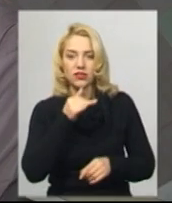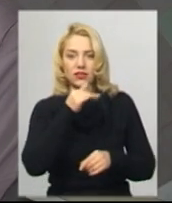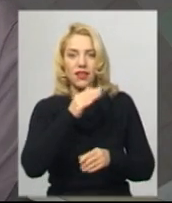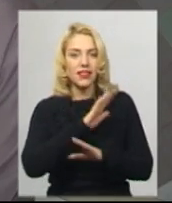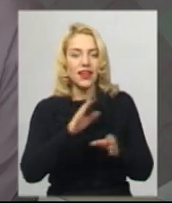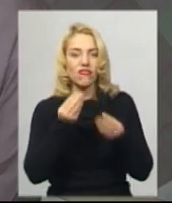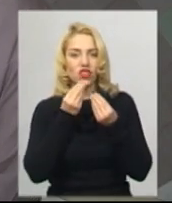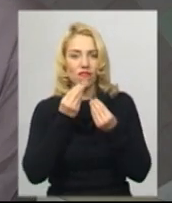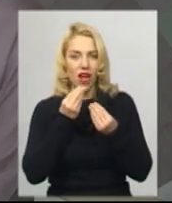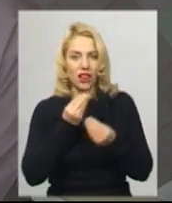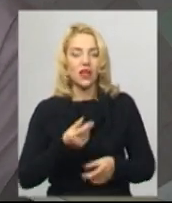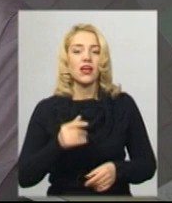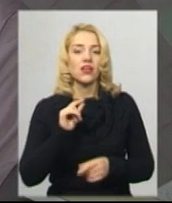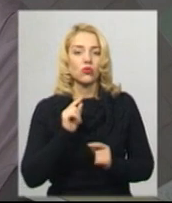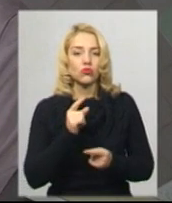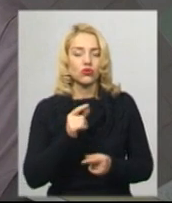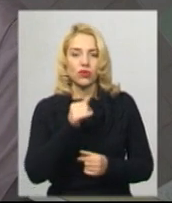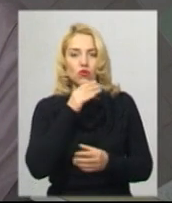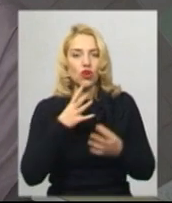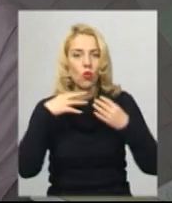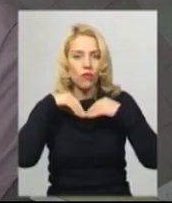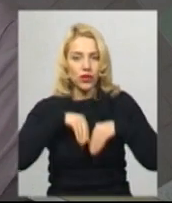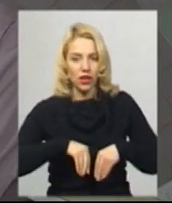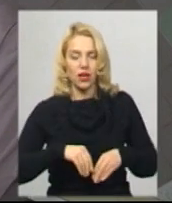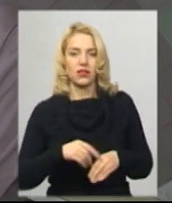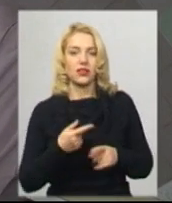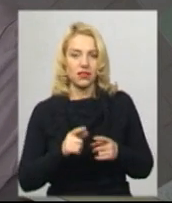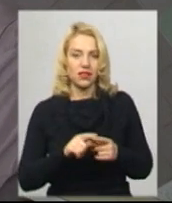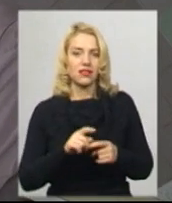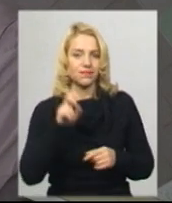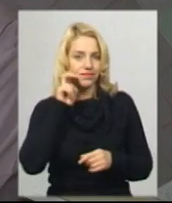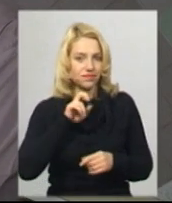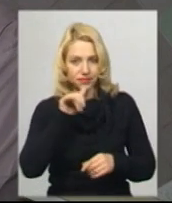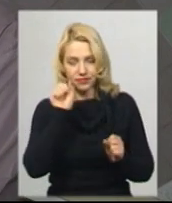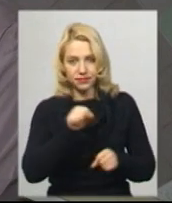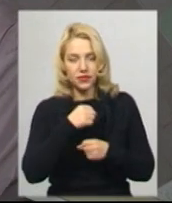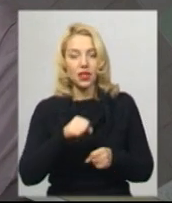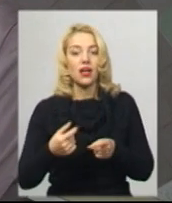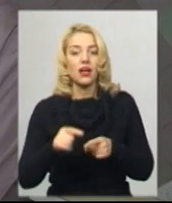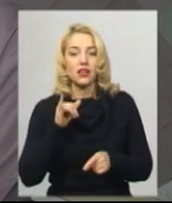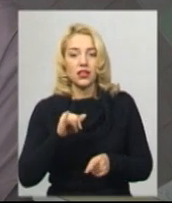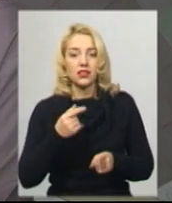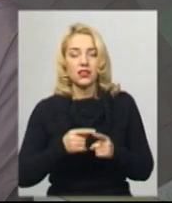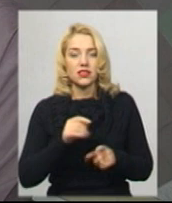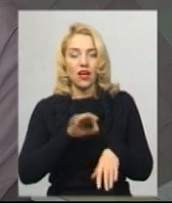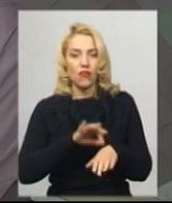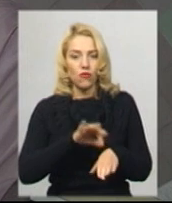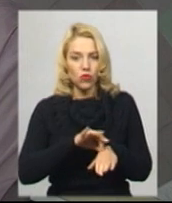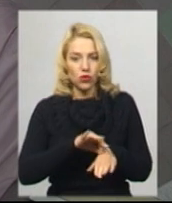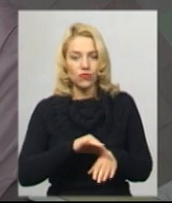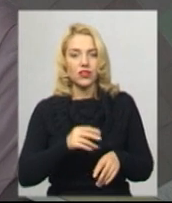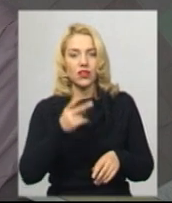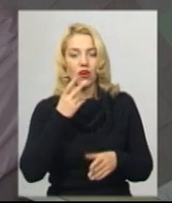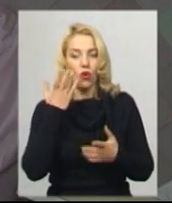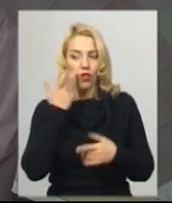ковтати. І дуже характерні закрики. Дане захворювання часто викликається, коли люди